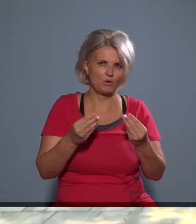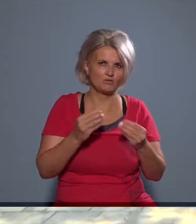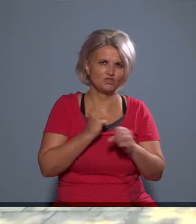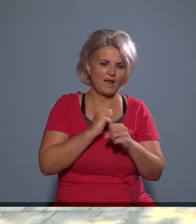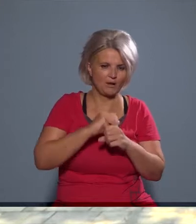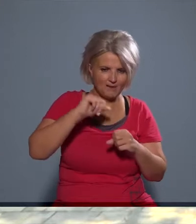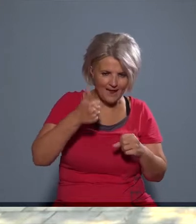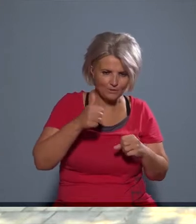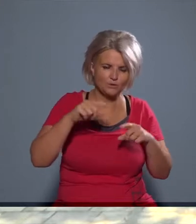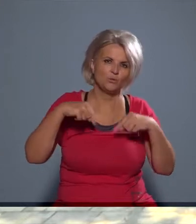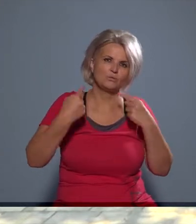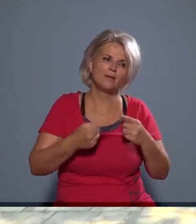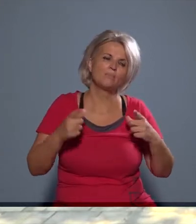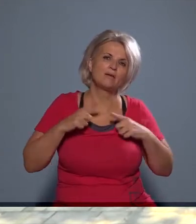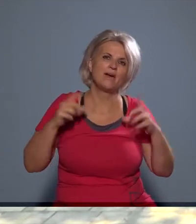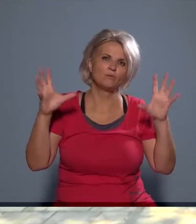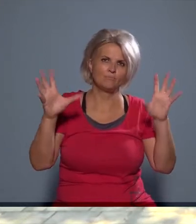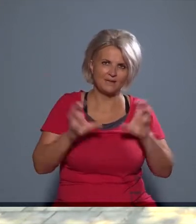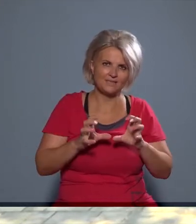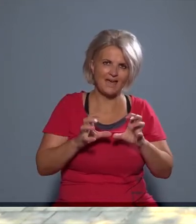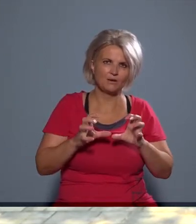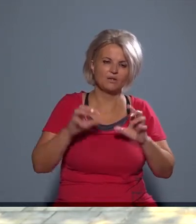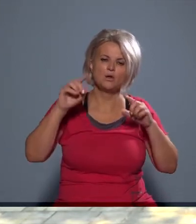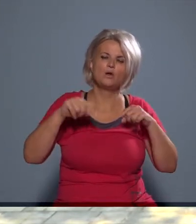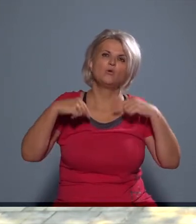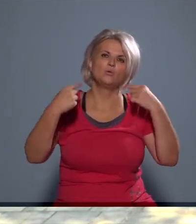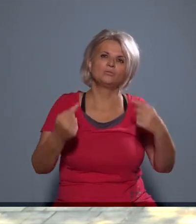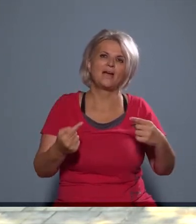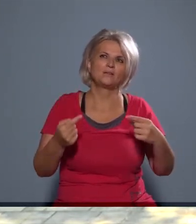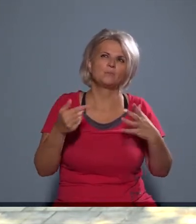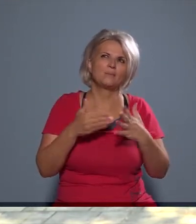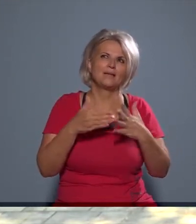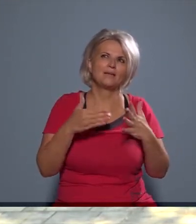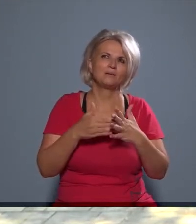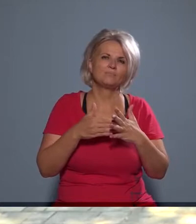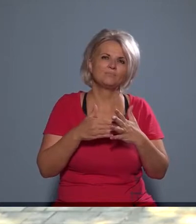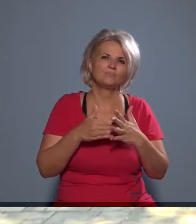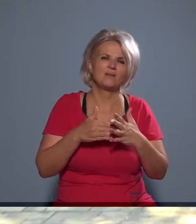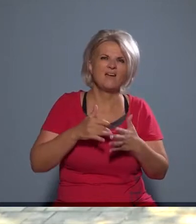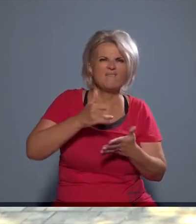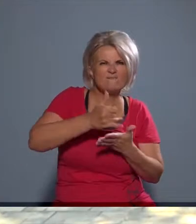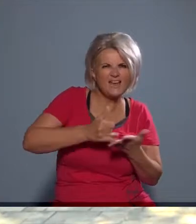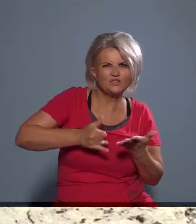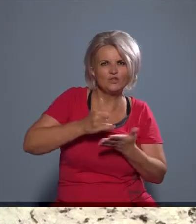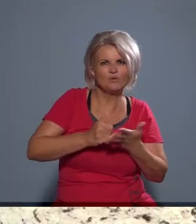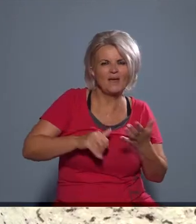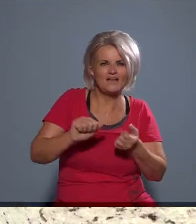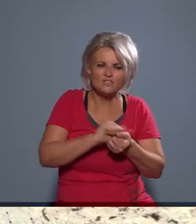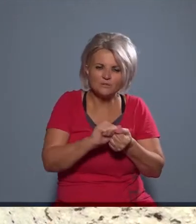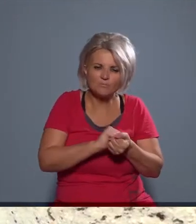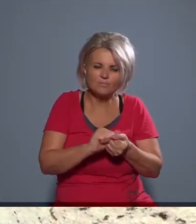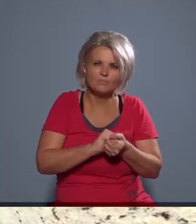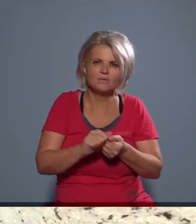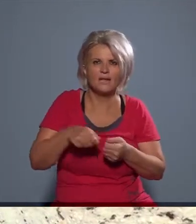megmintázva először, és utána megvárom, hogy kiszáradjanak, és akkor utána még vésővel,